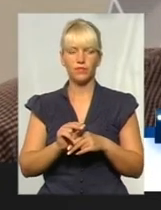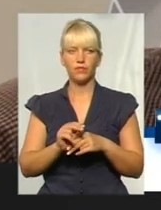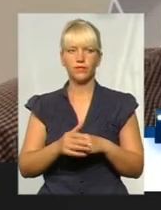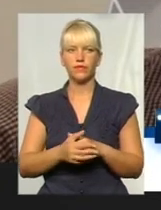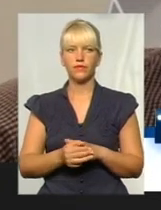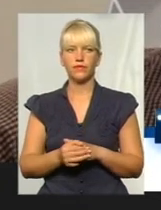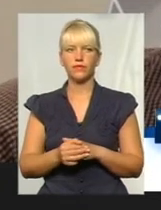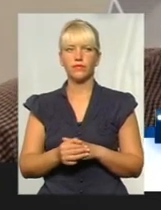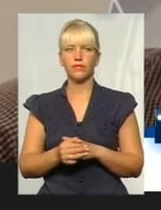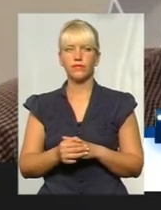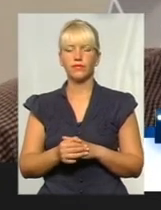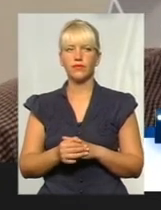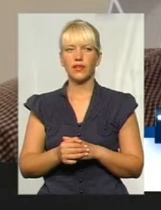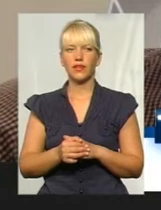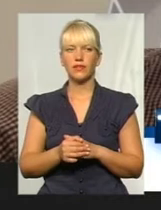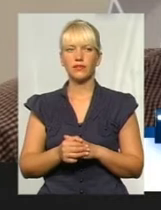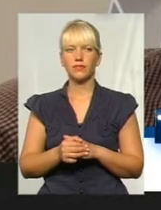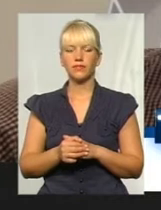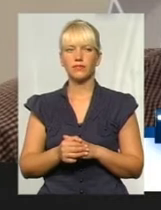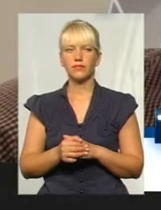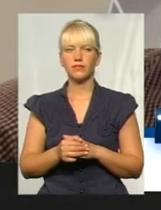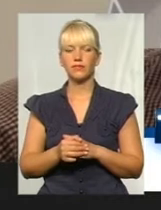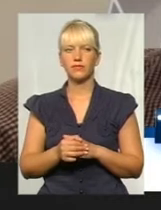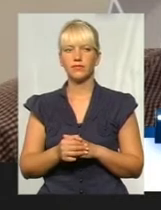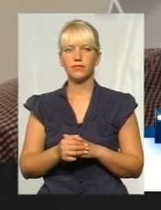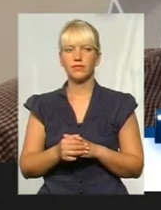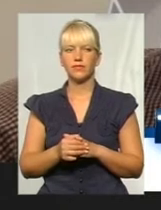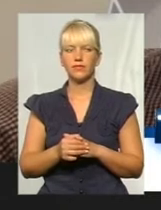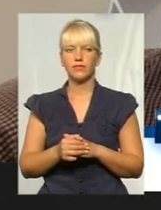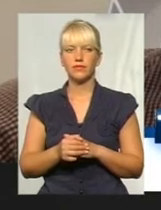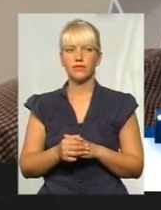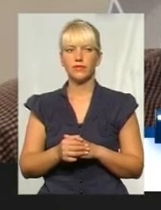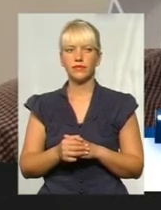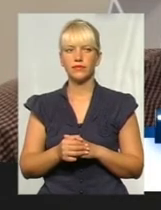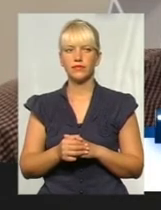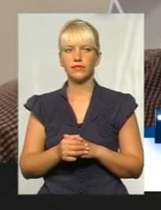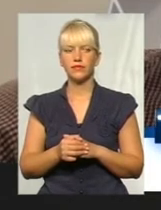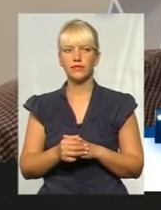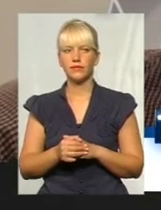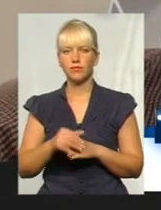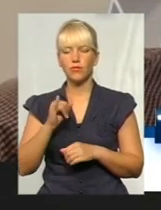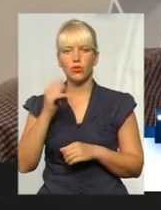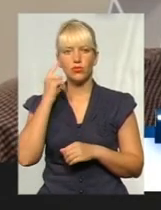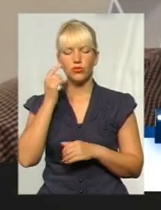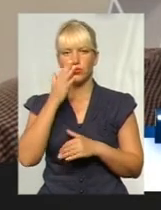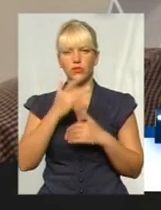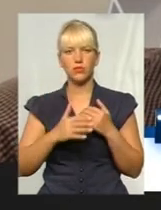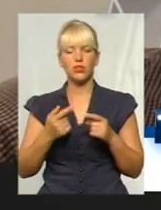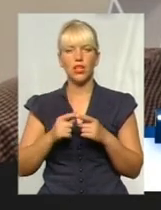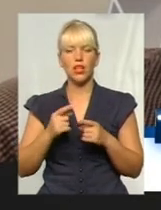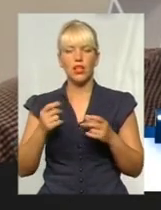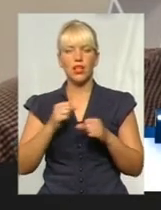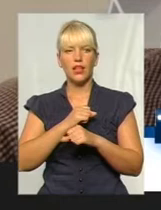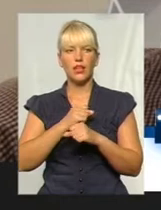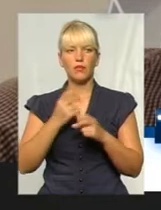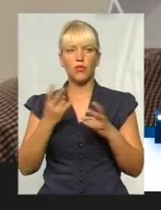що не можна задавати інфраструктуру, не обраховуючи партнерської вулиці. Тобто підхід повинен бути і того,